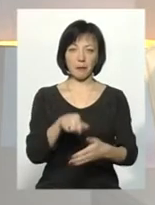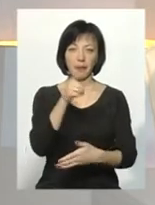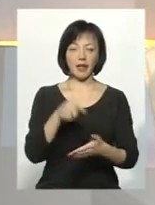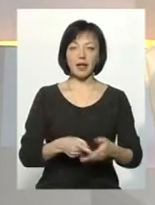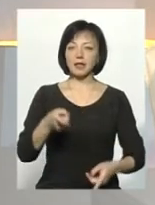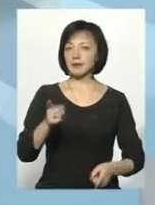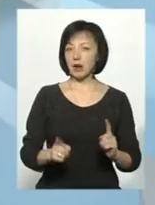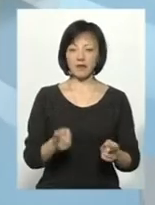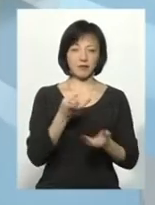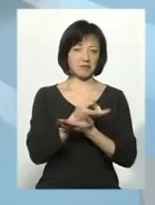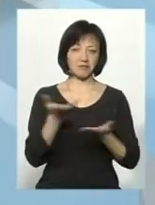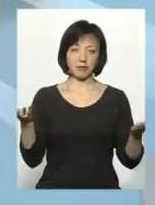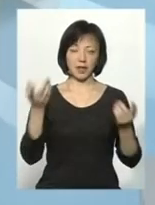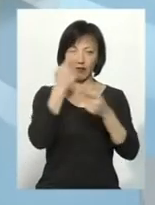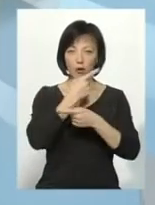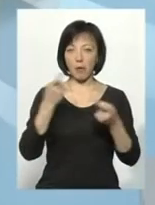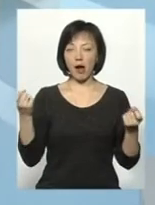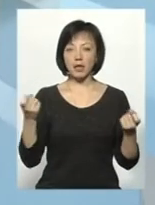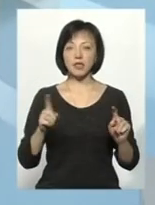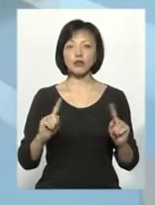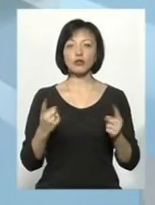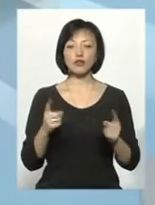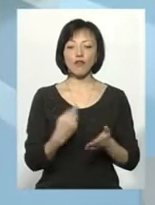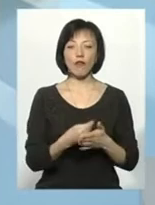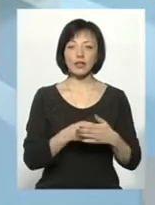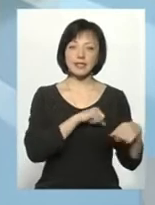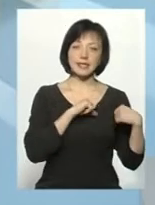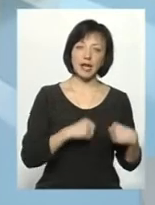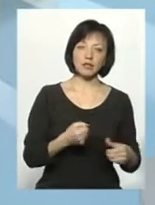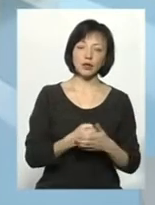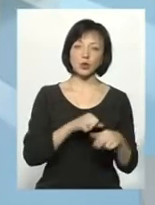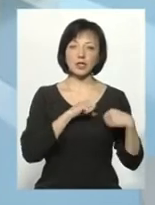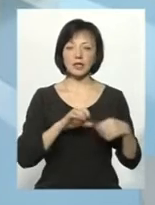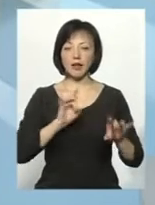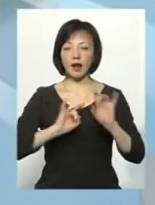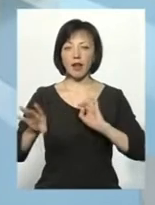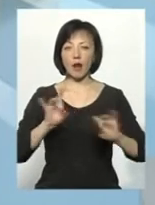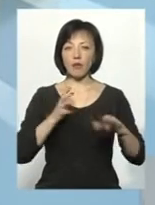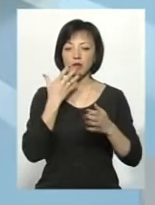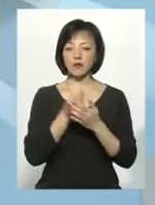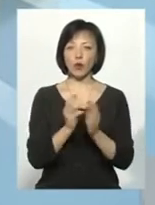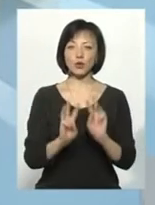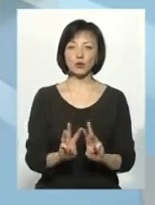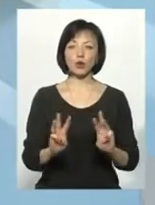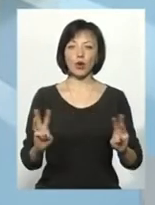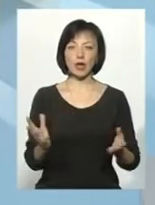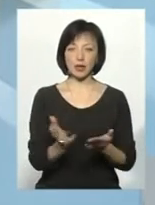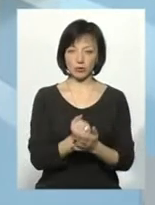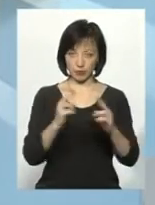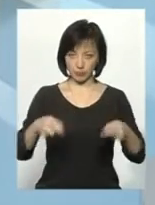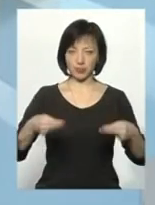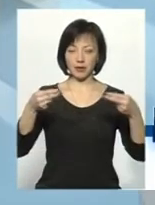відкрита інформація, тому що фонд «Серце до серця» рекламує свою сторінку. Ви можете знайти